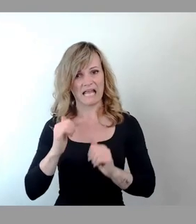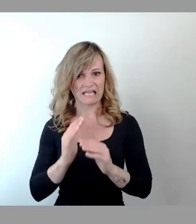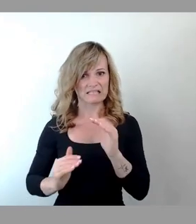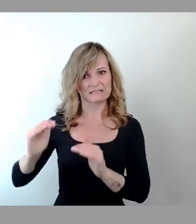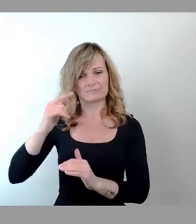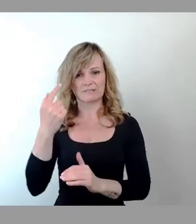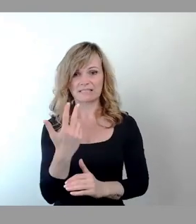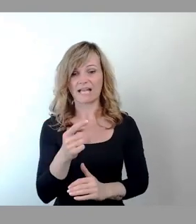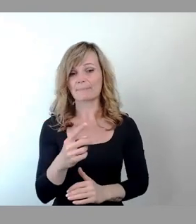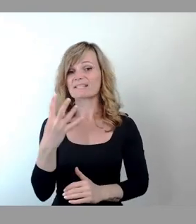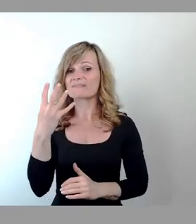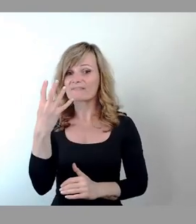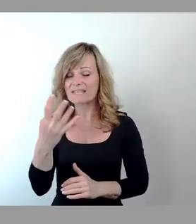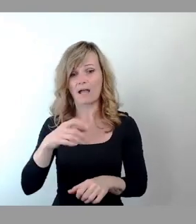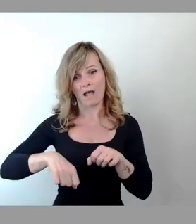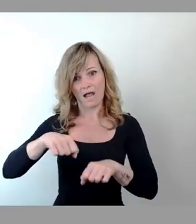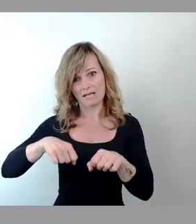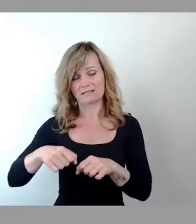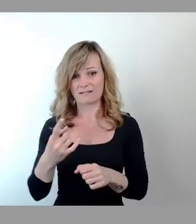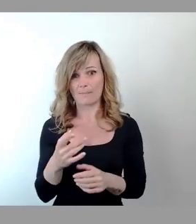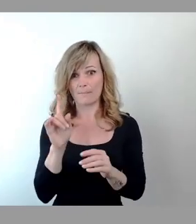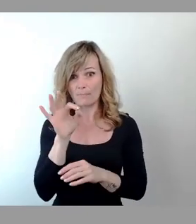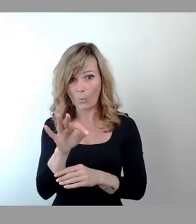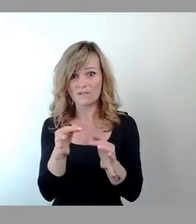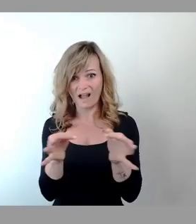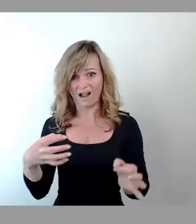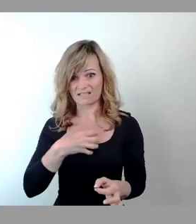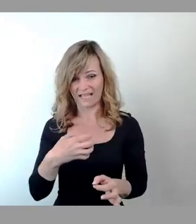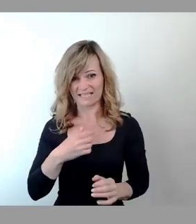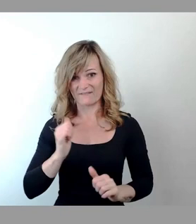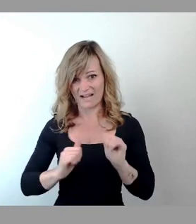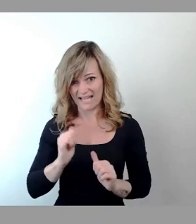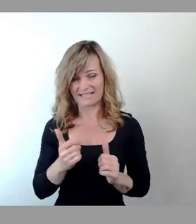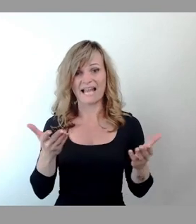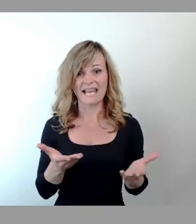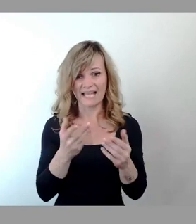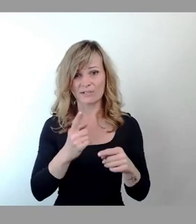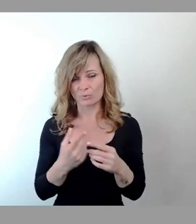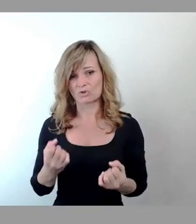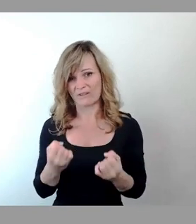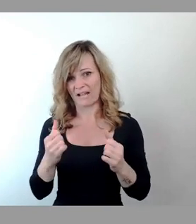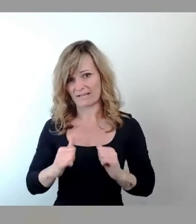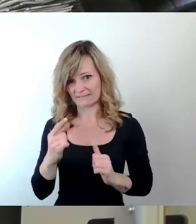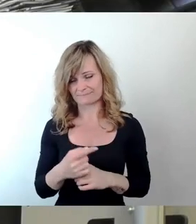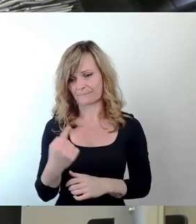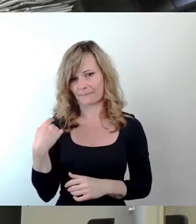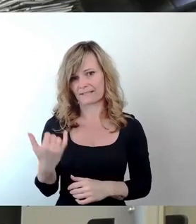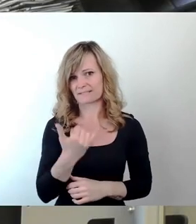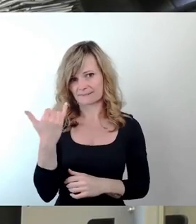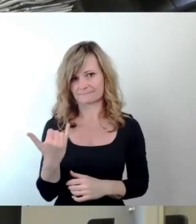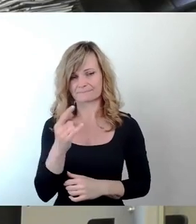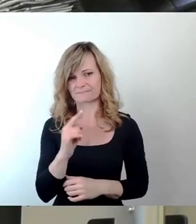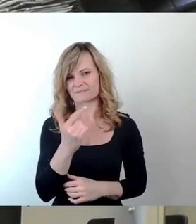Tag in Dresden verletzt, leicht und schwer. Im letzten Jahr, das sind jetzt die Zahlen noch bis 22, eine